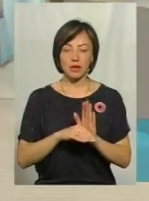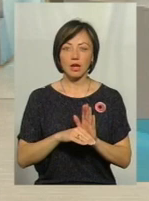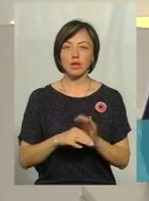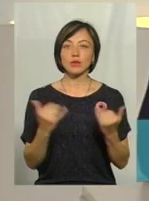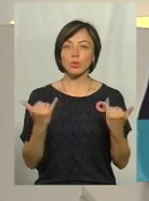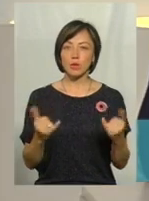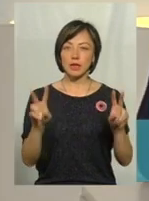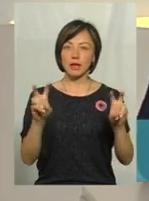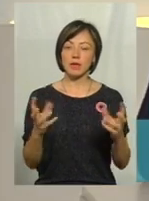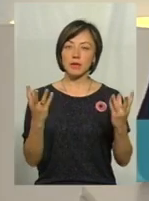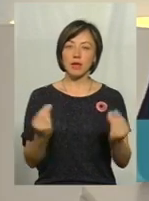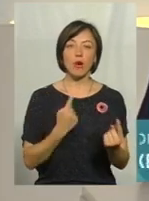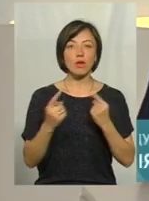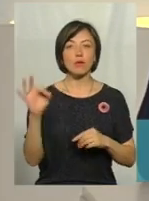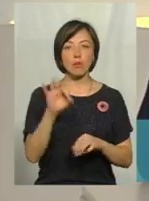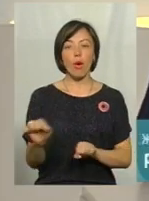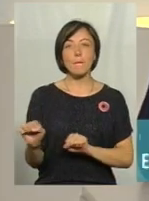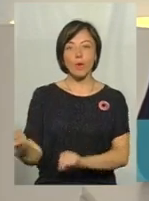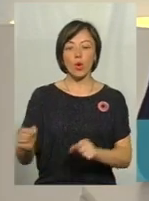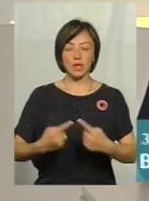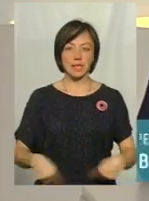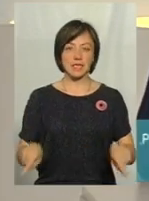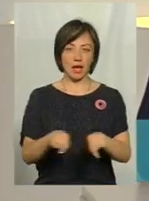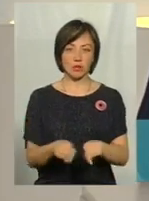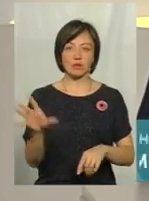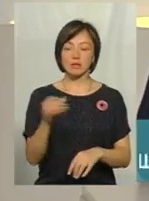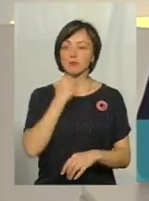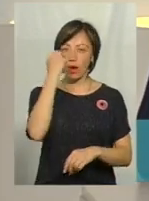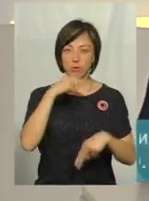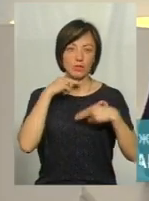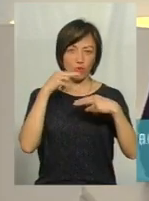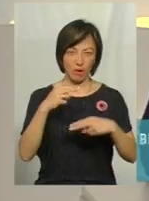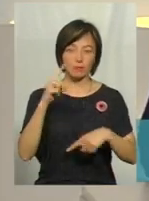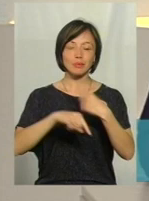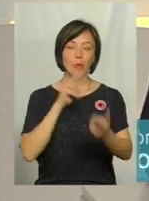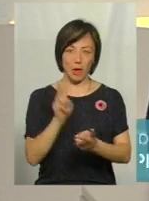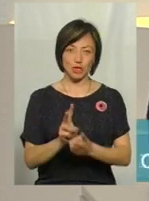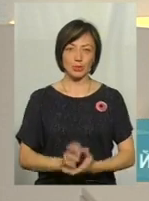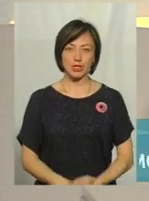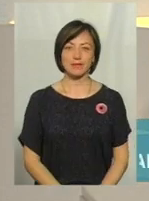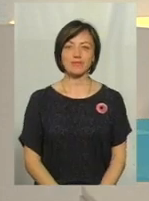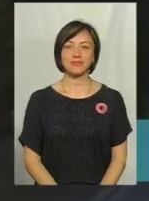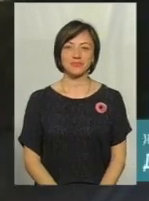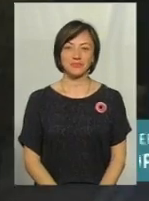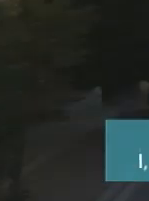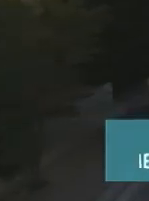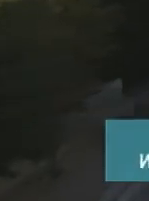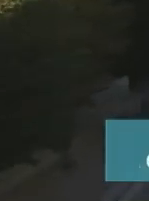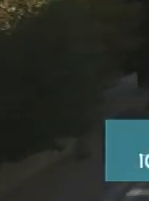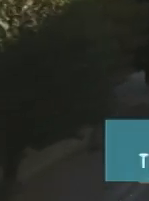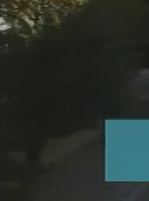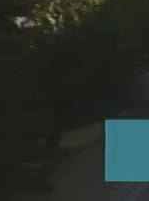А сьогодні у тамі дня ми говорили про оборонний сектор. Всім дякую за увагу. Побачимось. Дякую